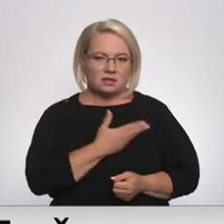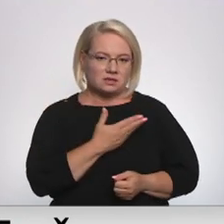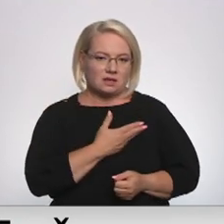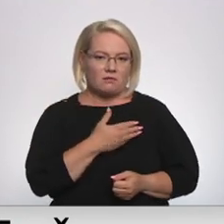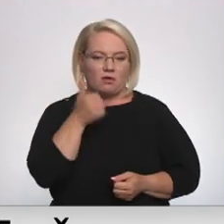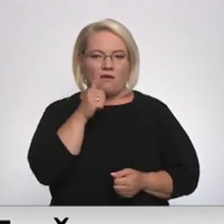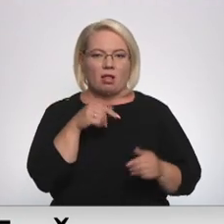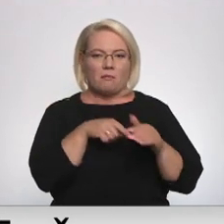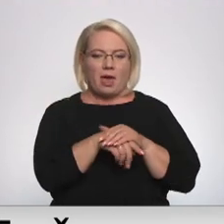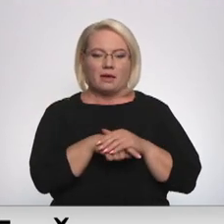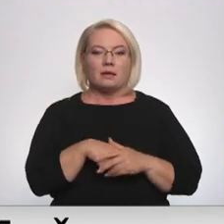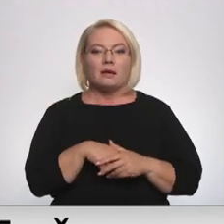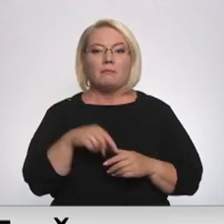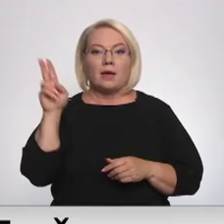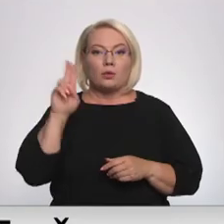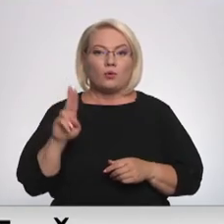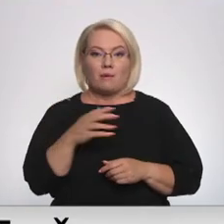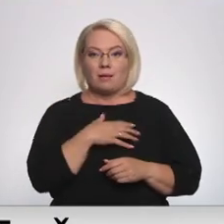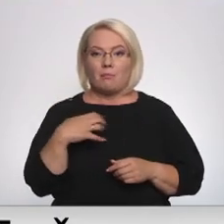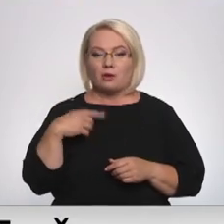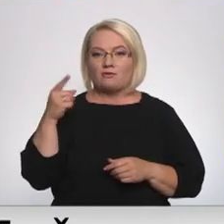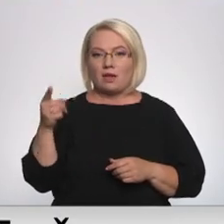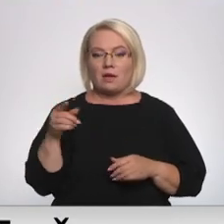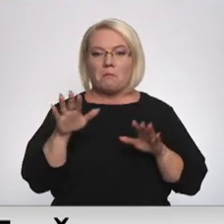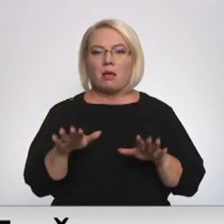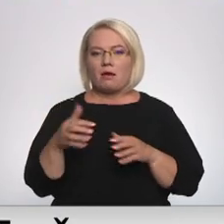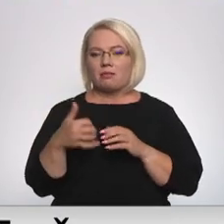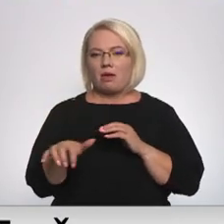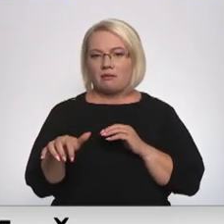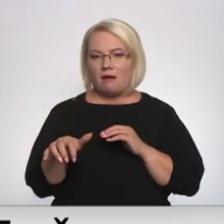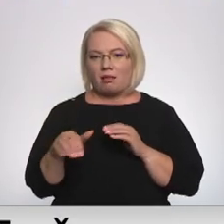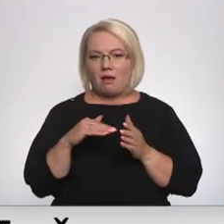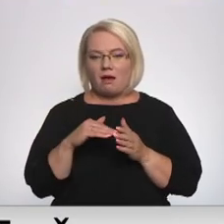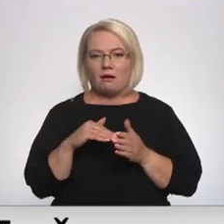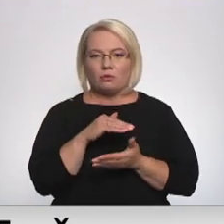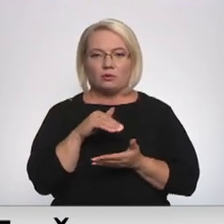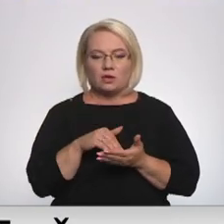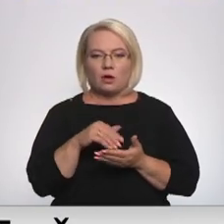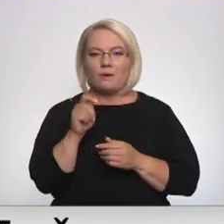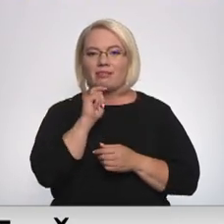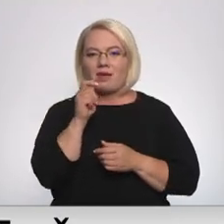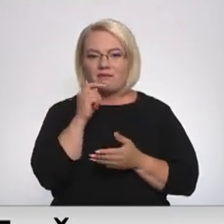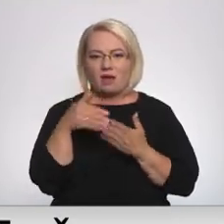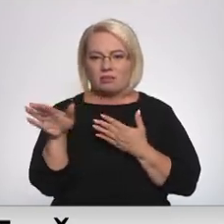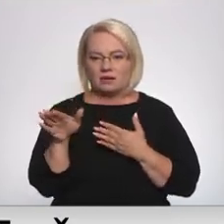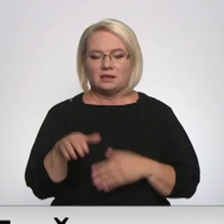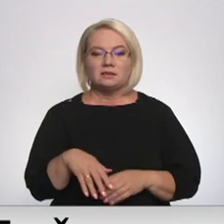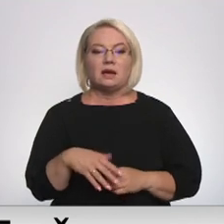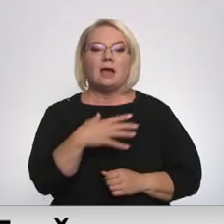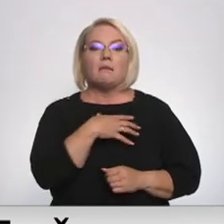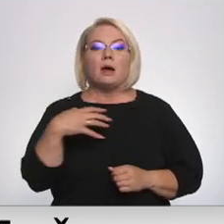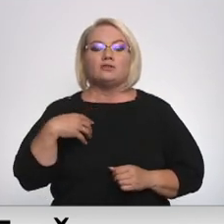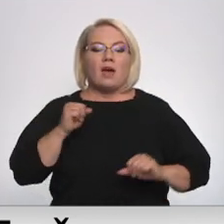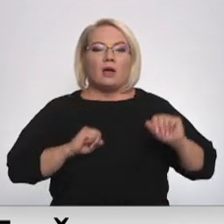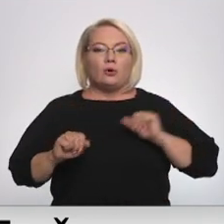tik vēl bēgt. Tikmēr jūrmalas pašvaldība, paliekot neutralā pozīcijā, no intervijas atteicās. Pašvaldība